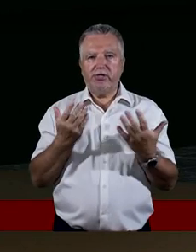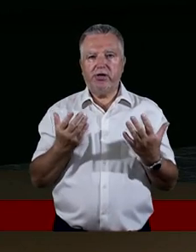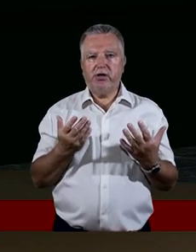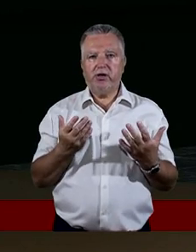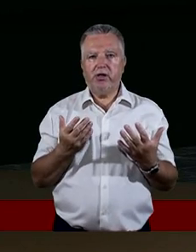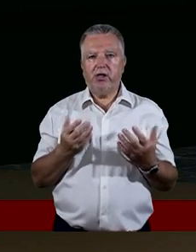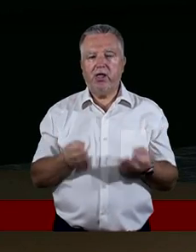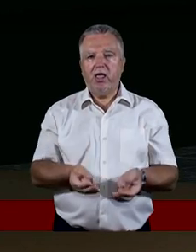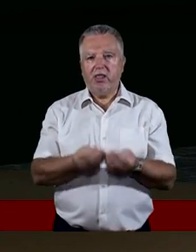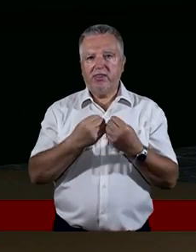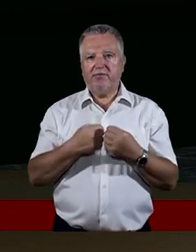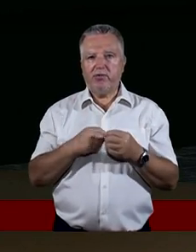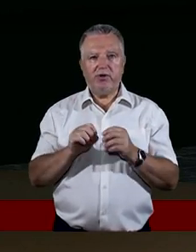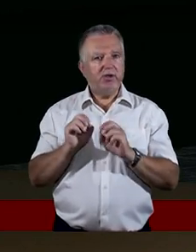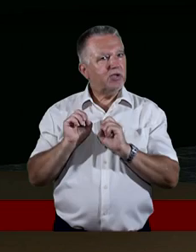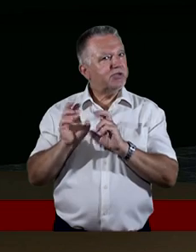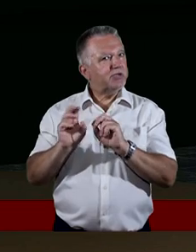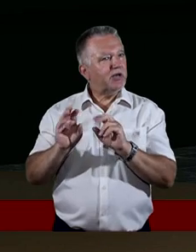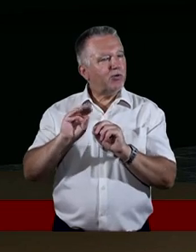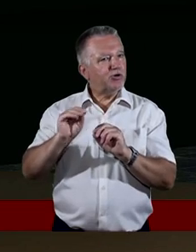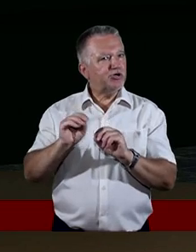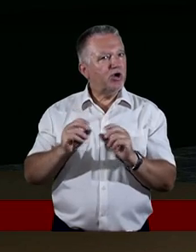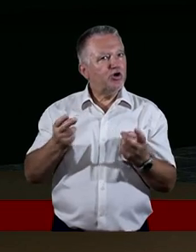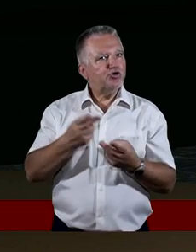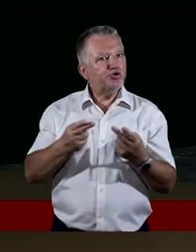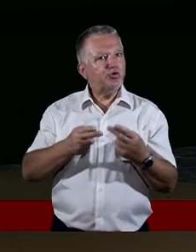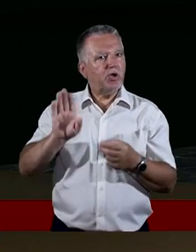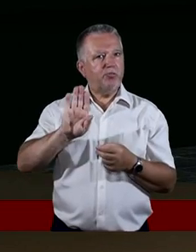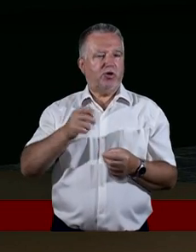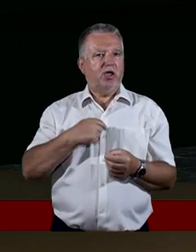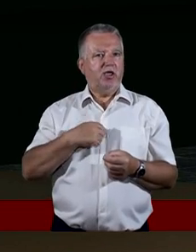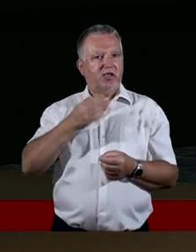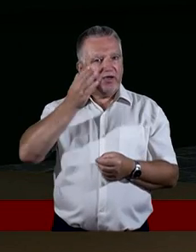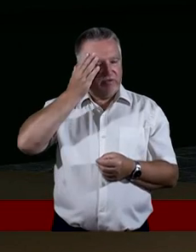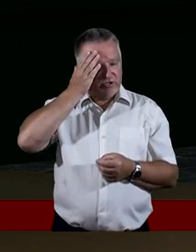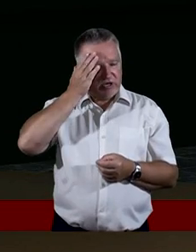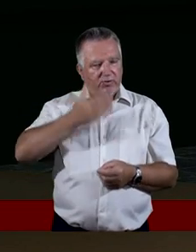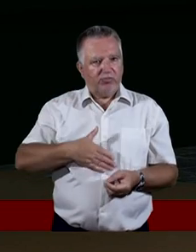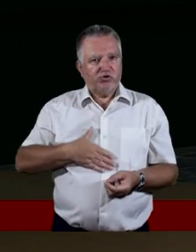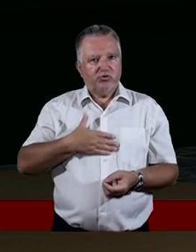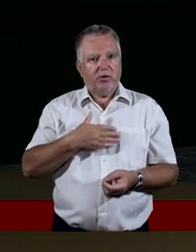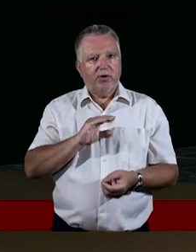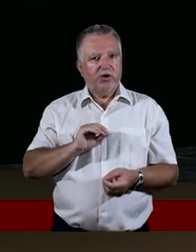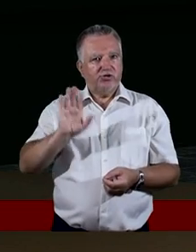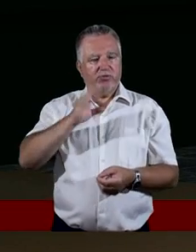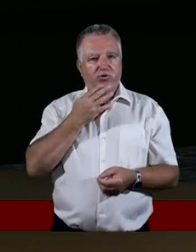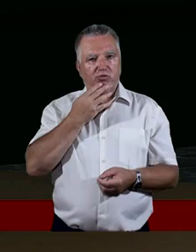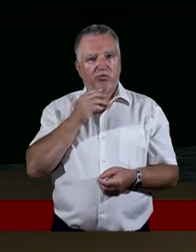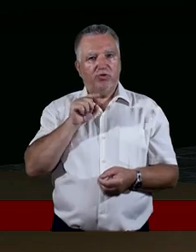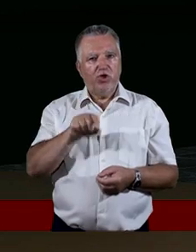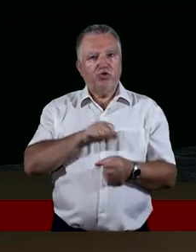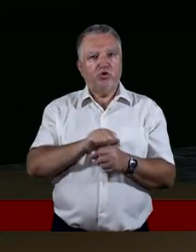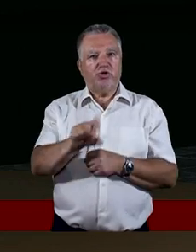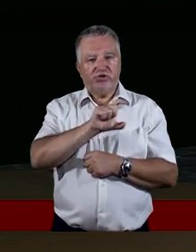ponieważ dawał mi pewne sygnały, że on szuka Boga i ja wiedziałam, dosłownie czułam, że Pan Bóg mi mówi Asia, to jest